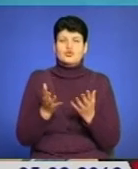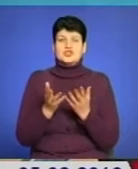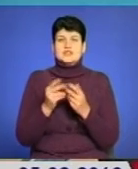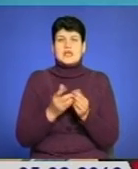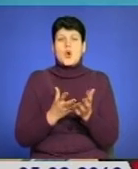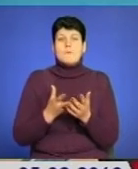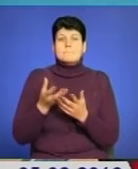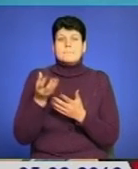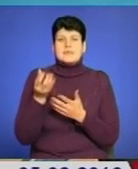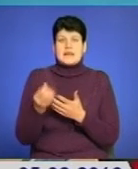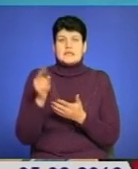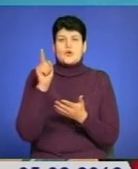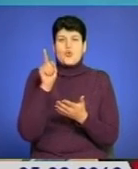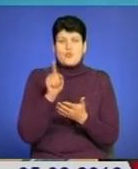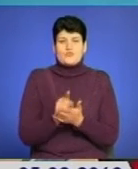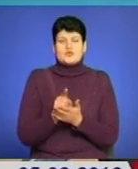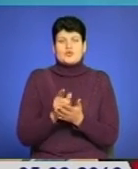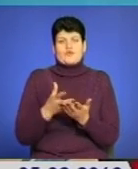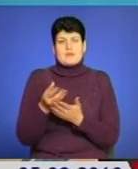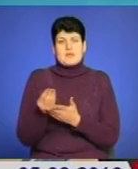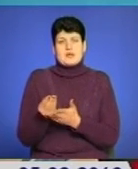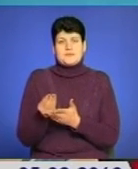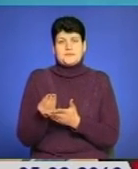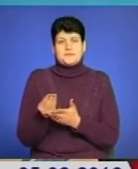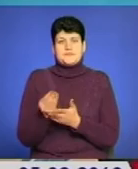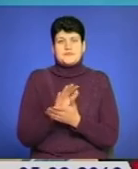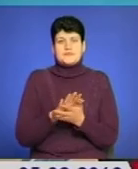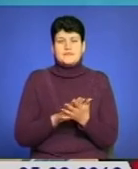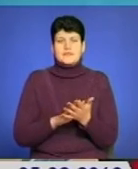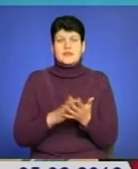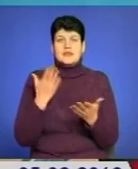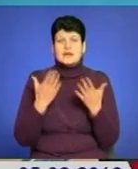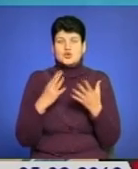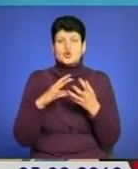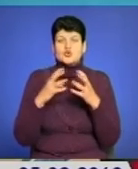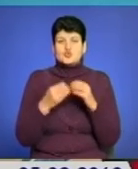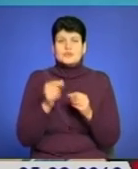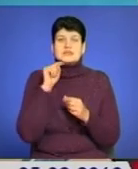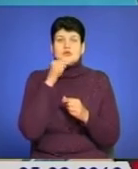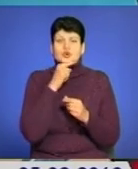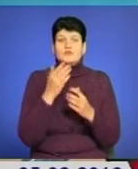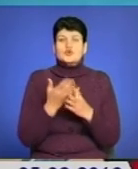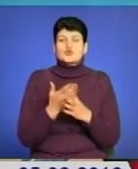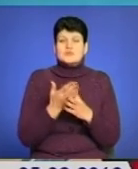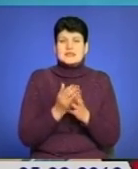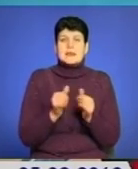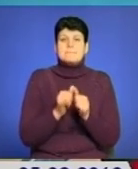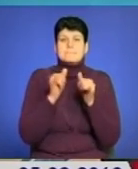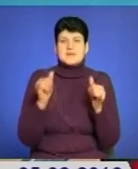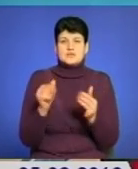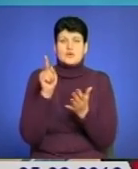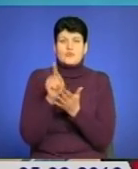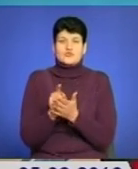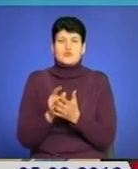обов'язкової плати заявника. Якщо сума зекономленої субсидії перевищує обов'язкову